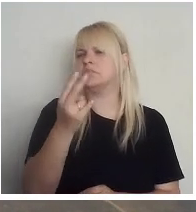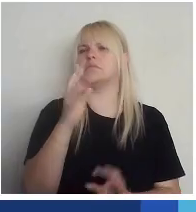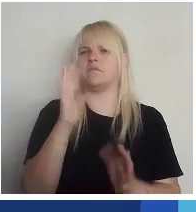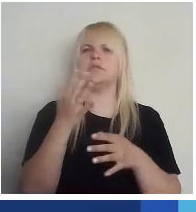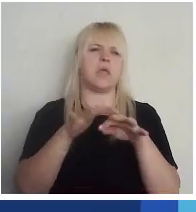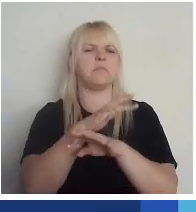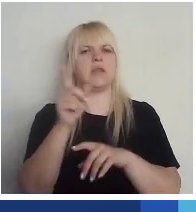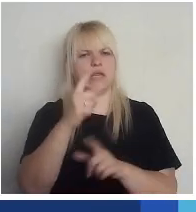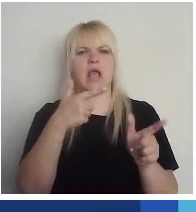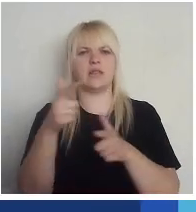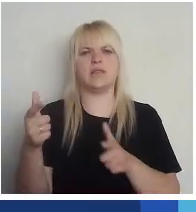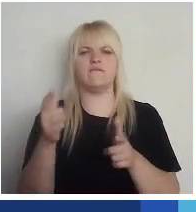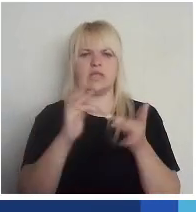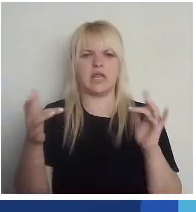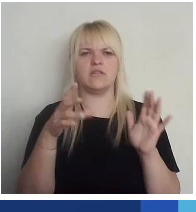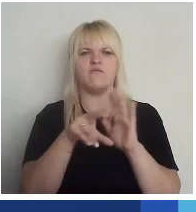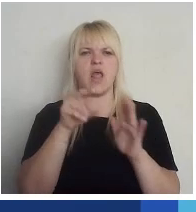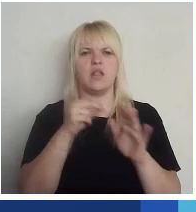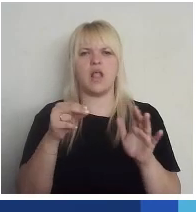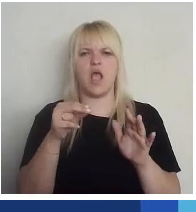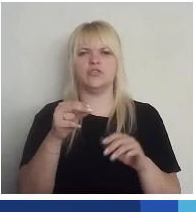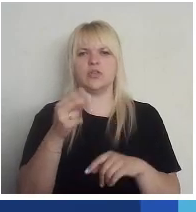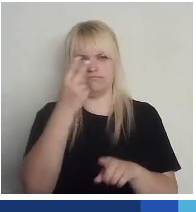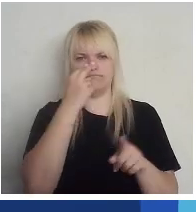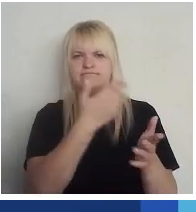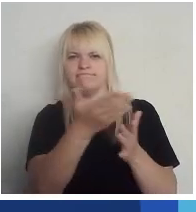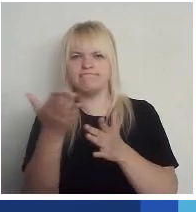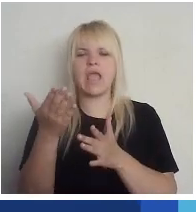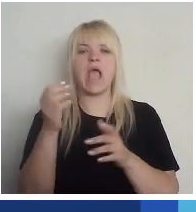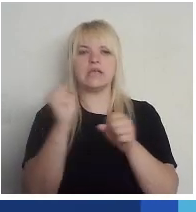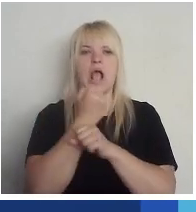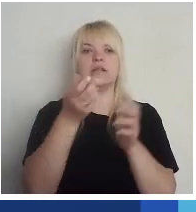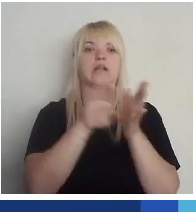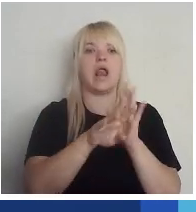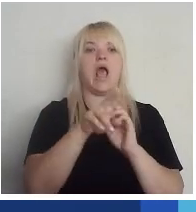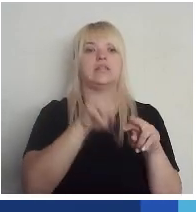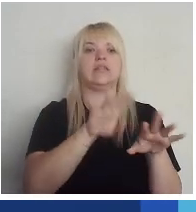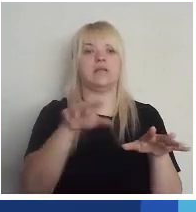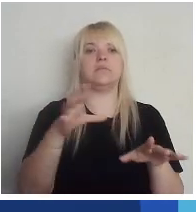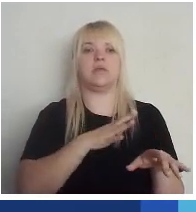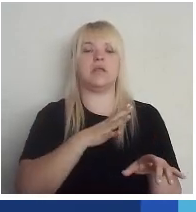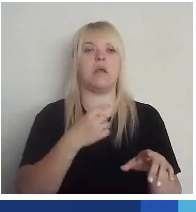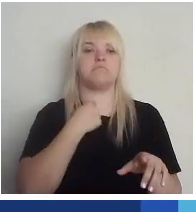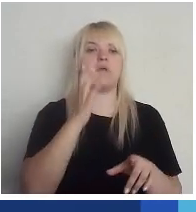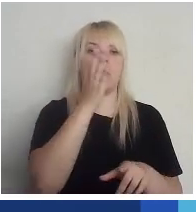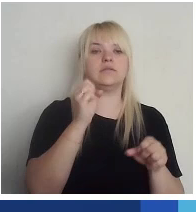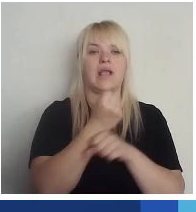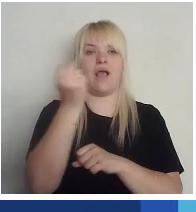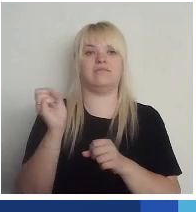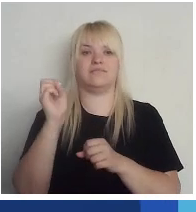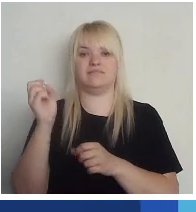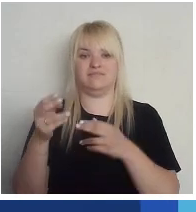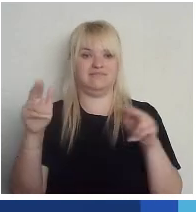elektroniskajam vēlēšanām, kā jūs visi redzat. Tad gan klātienietie, kas balsojuši, gan atālinātu slaidā, es saku, ka